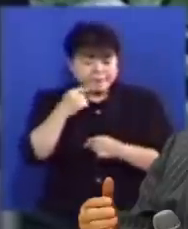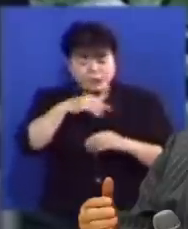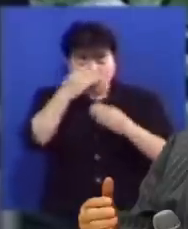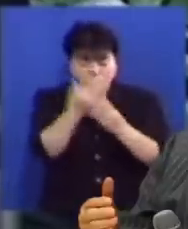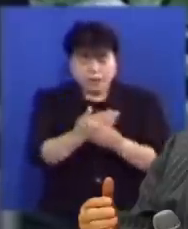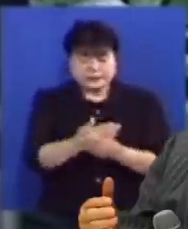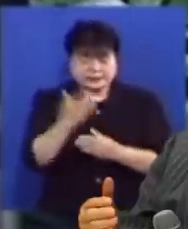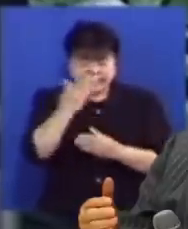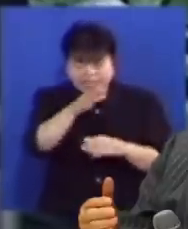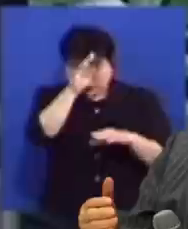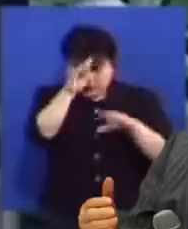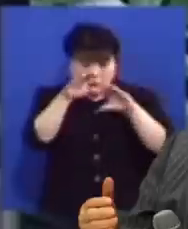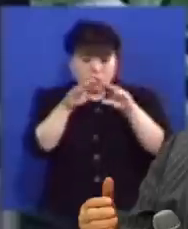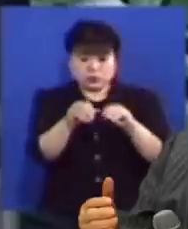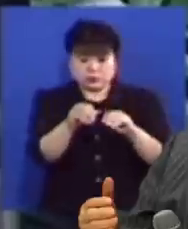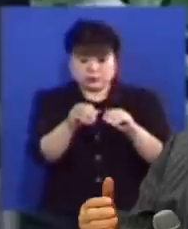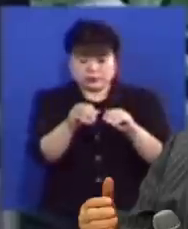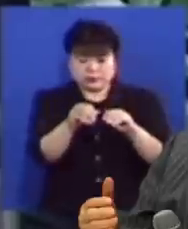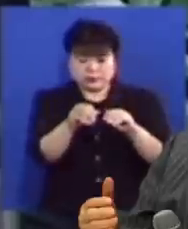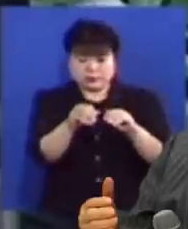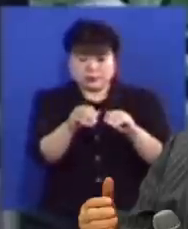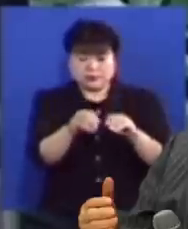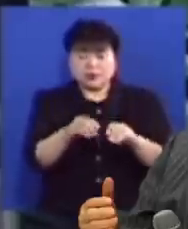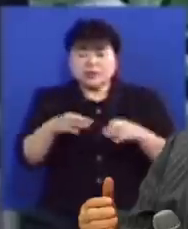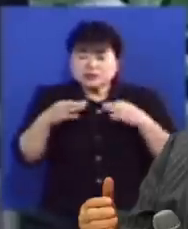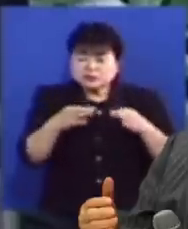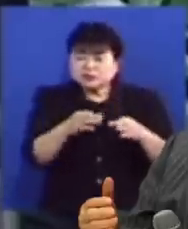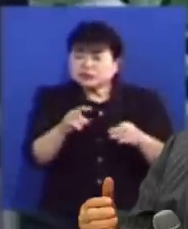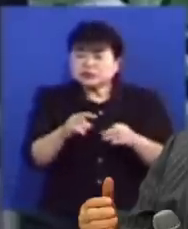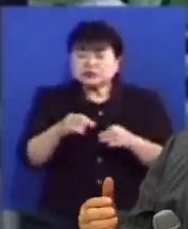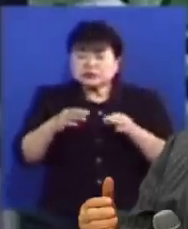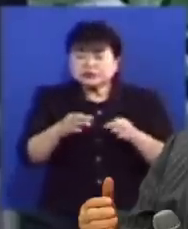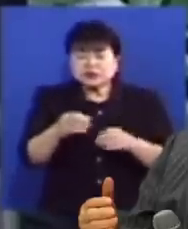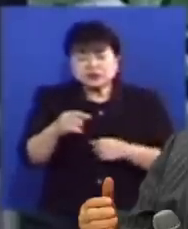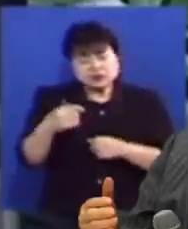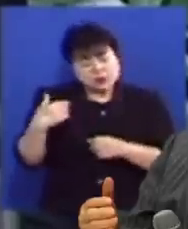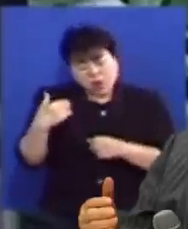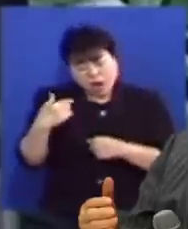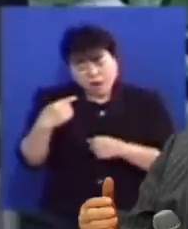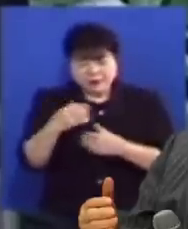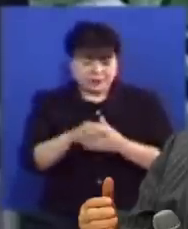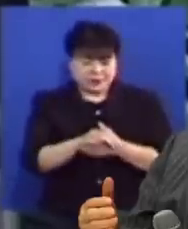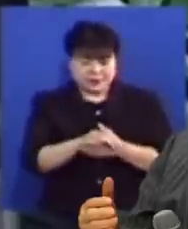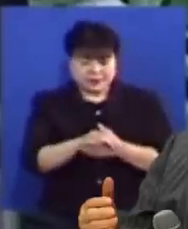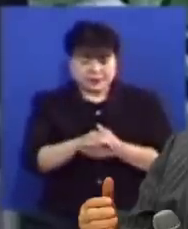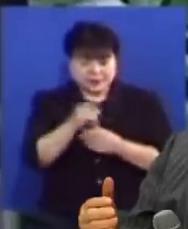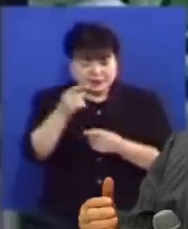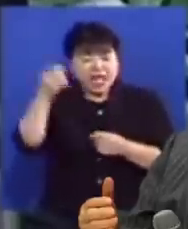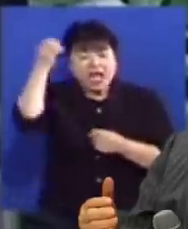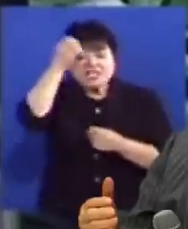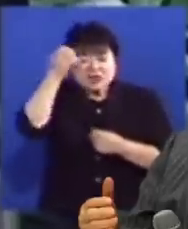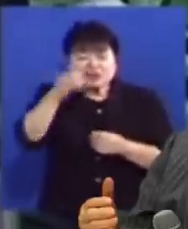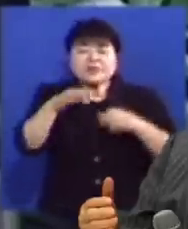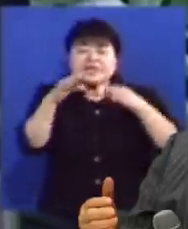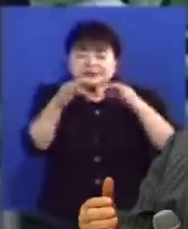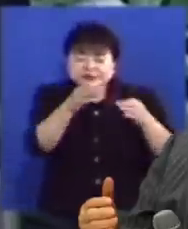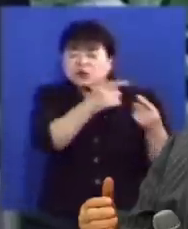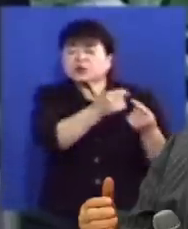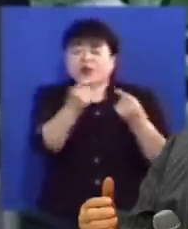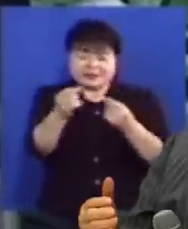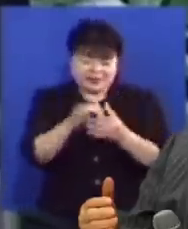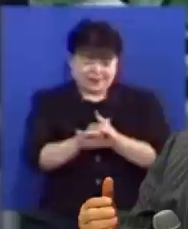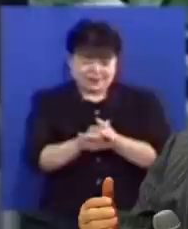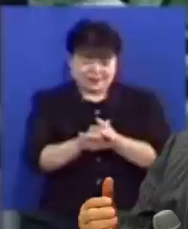떠나고 깨끗이 나았는데 그 음성이 무슨 음성인지 모른다고 하셔서 그게 바로 성령님의 음성입니다